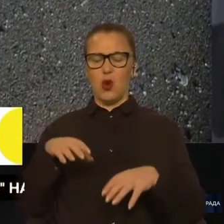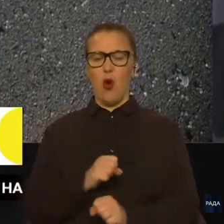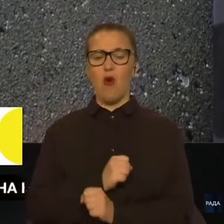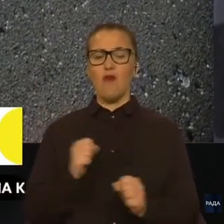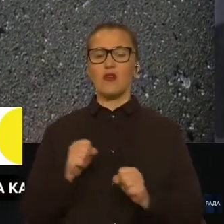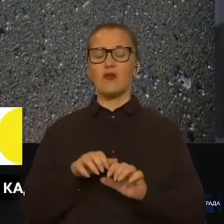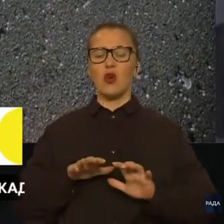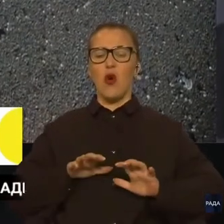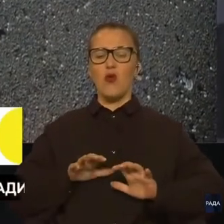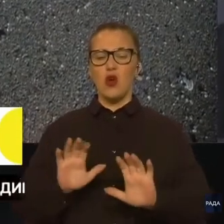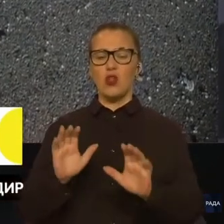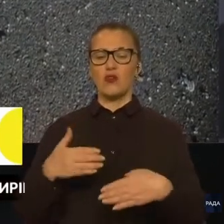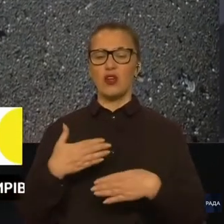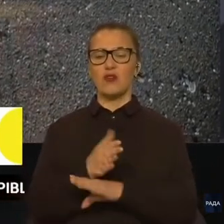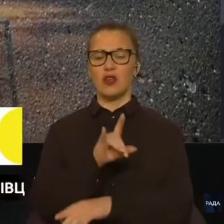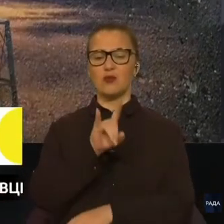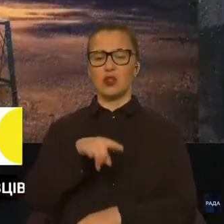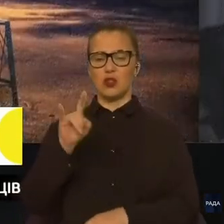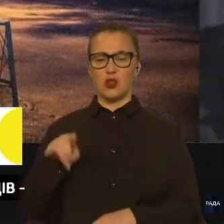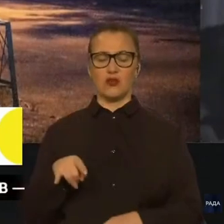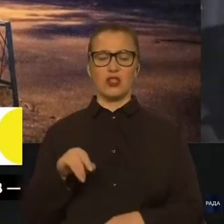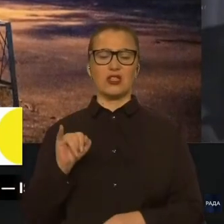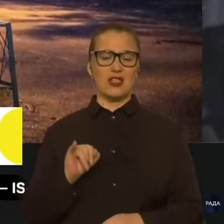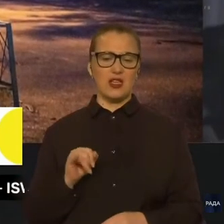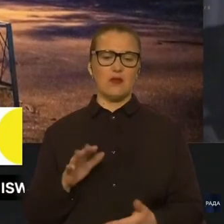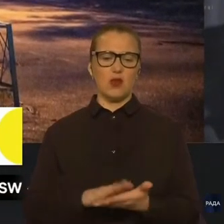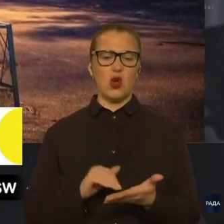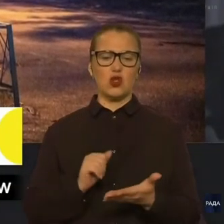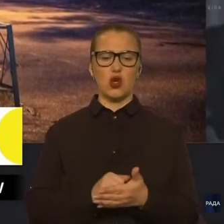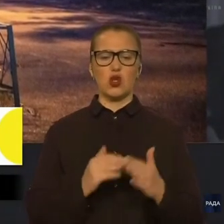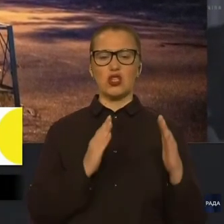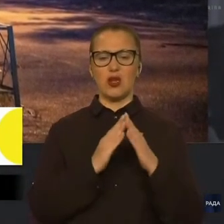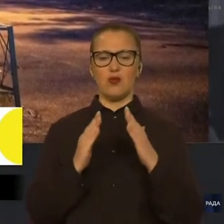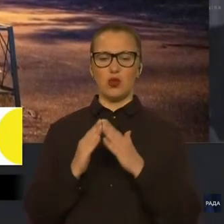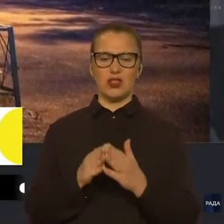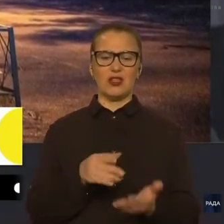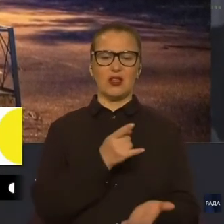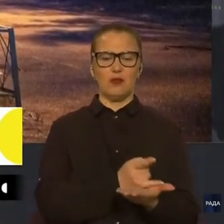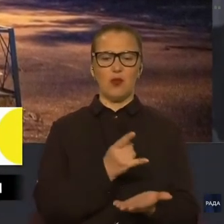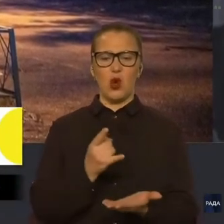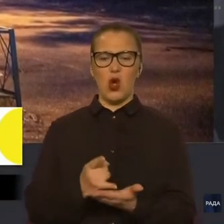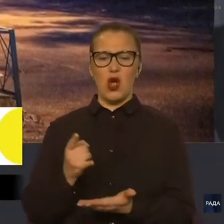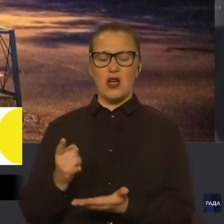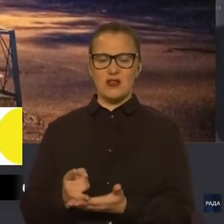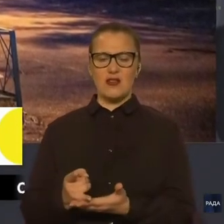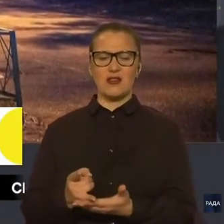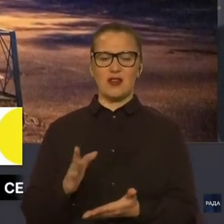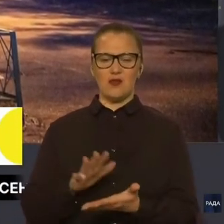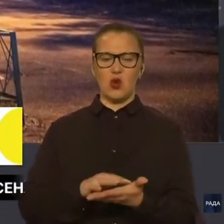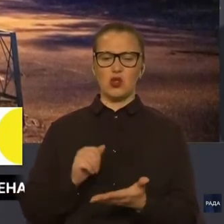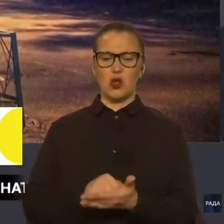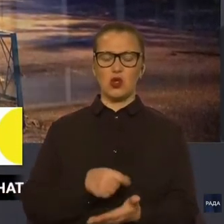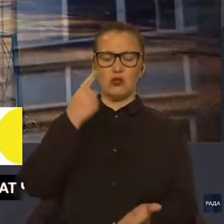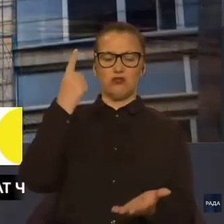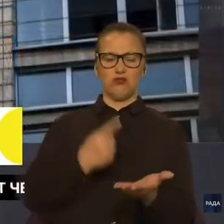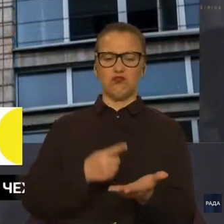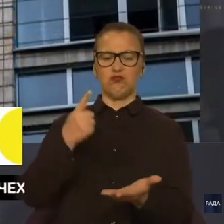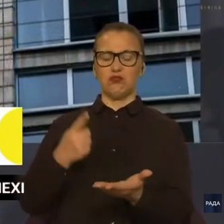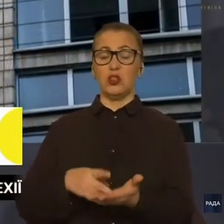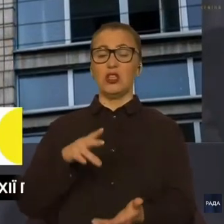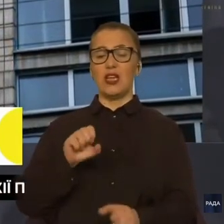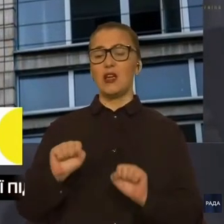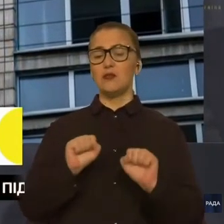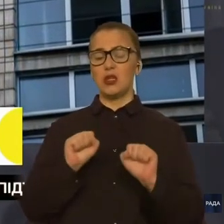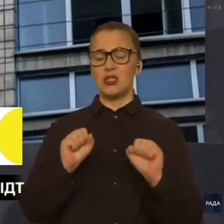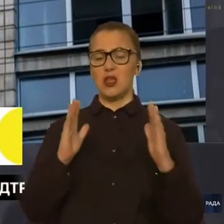І є там пошкодження вне житлового фонду. Припарковані автомобілі поруч уламки впали на адміністративну будівлю.